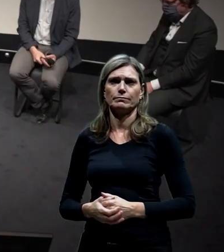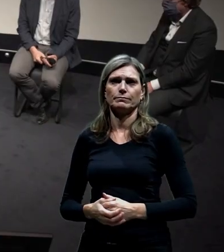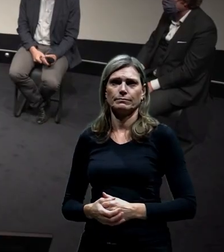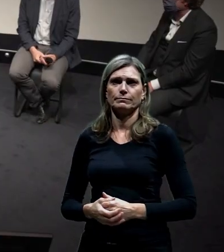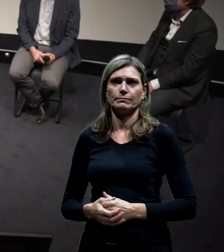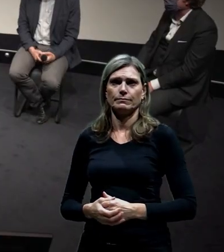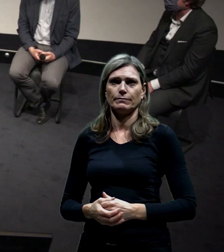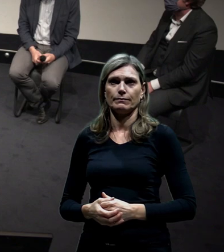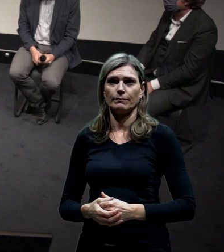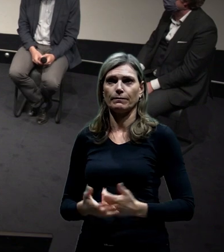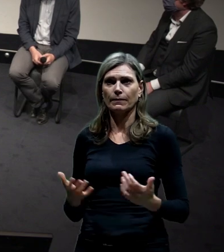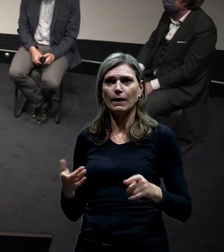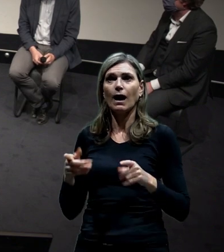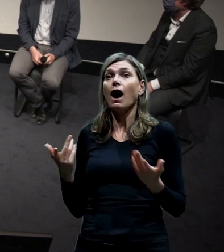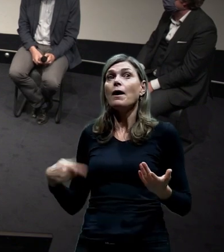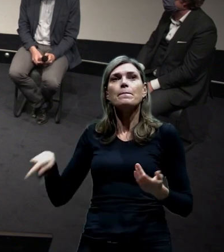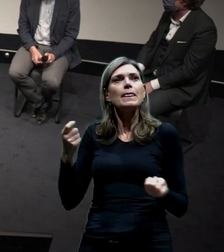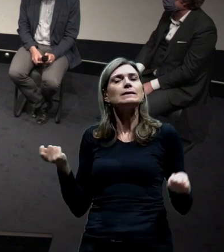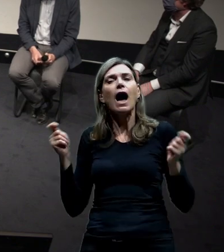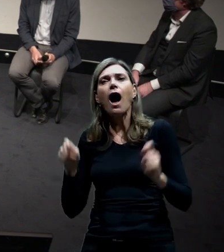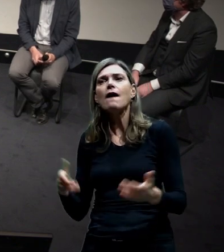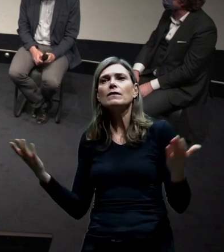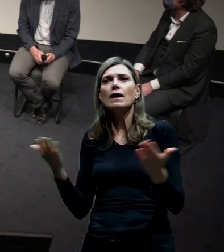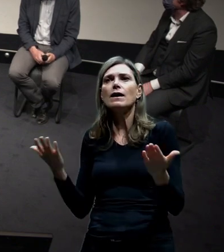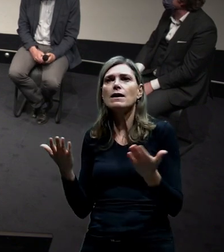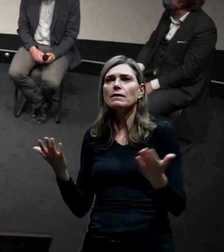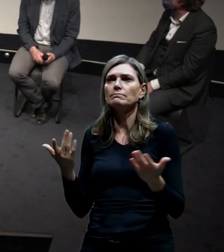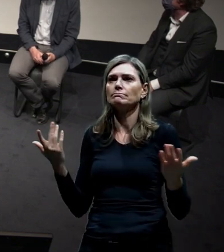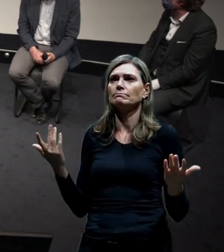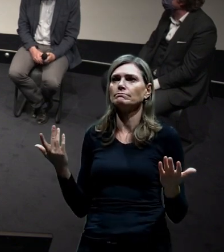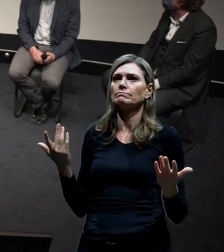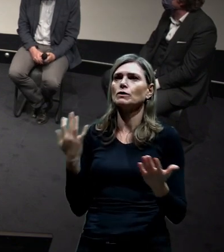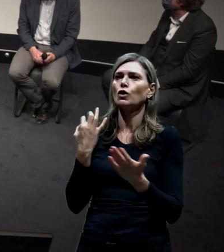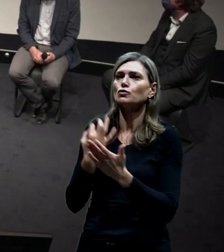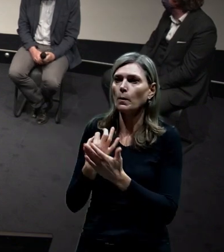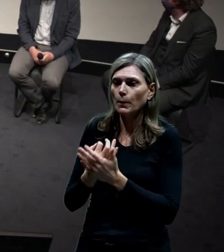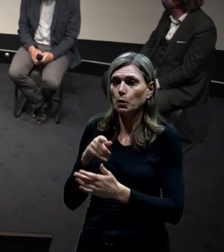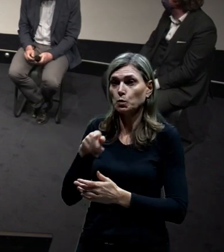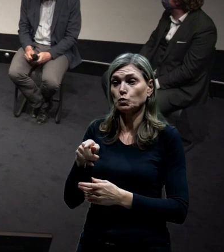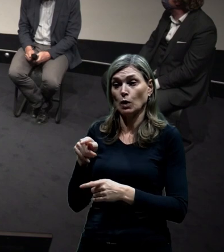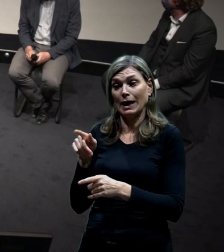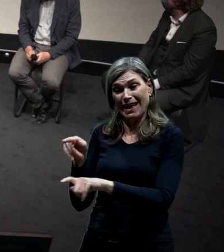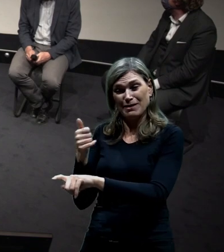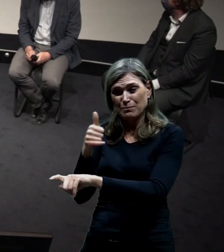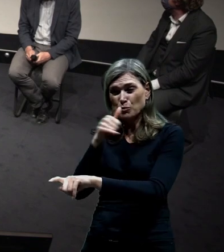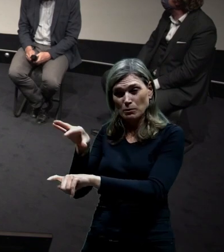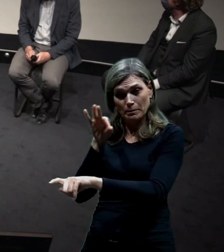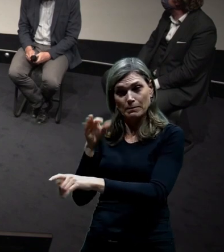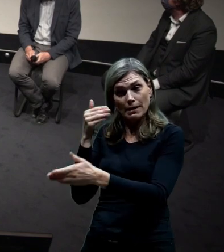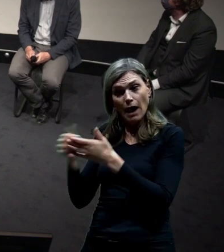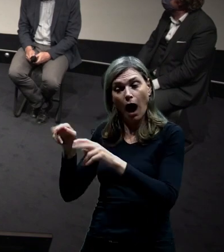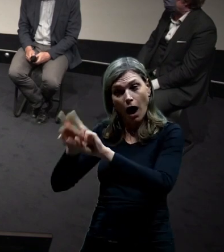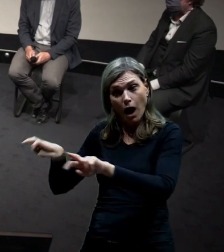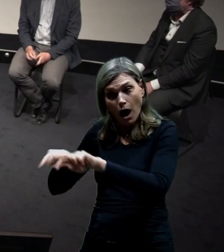Samozřejmě my jsme nedošli k závěru, že ta varianta není doporučená ke sledování nebo k nějaký zadání další